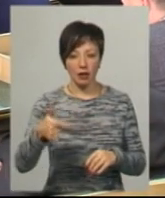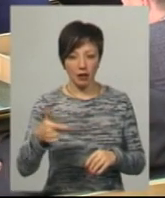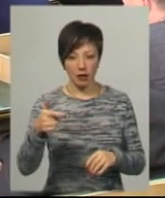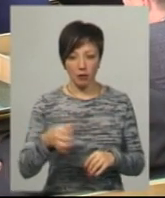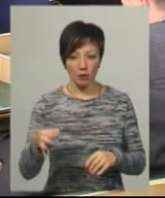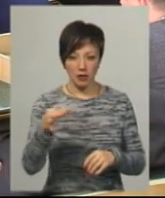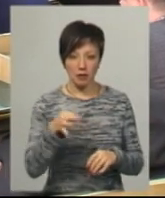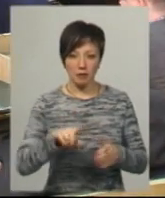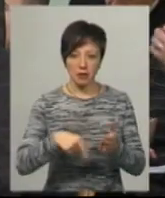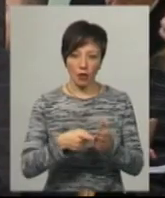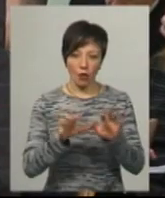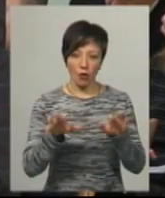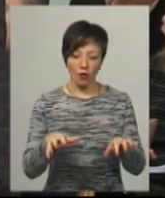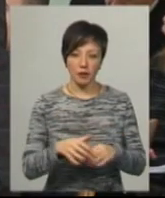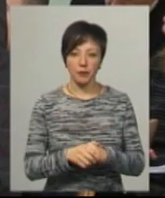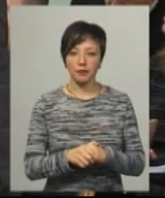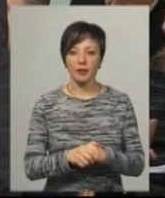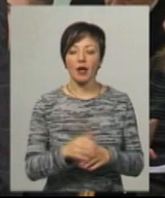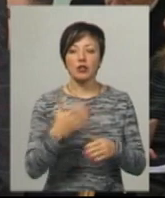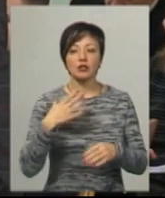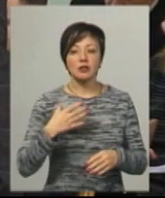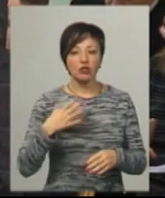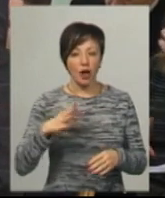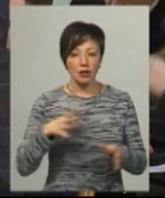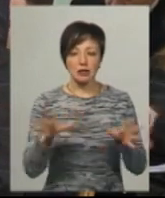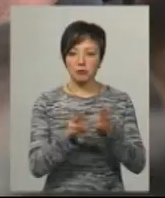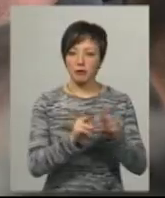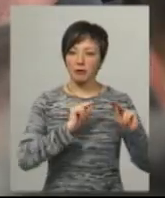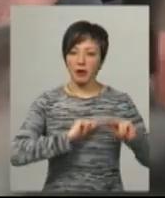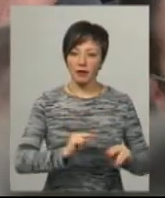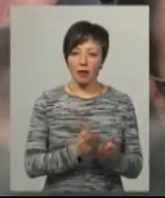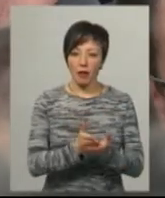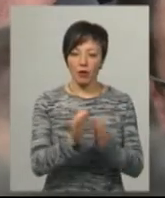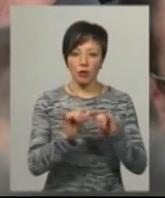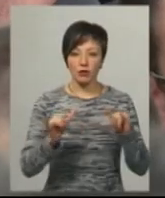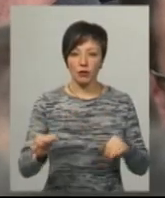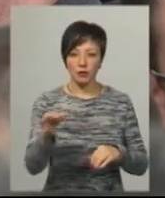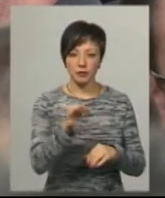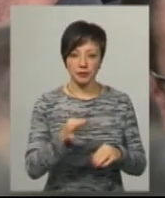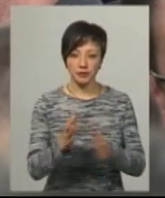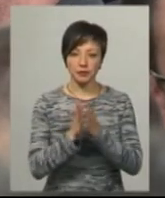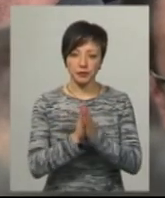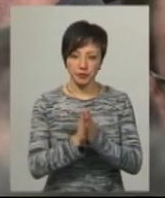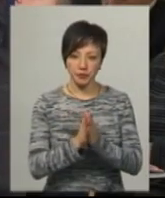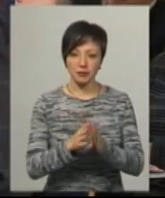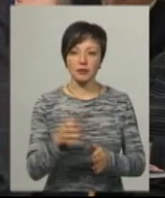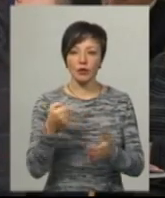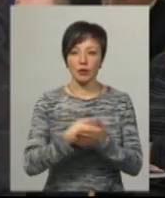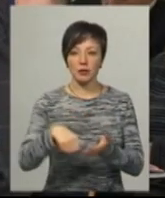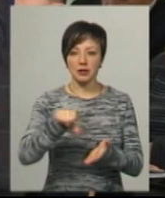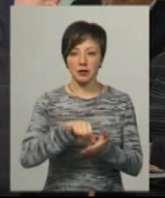Хмельниччини та міські голови. Від метра габінета очікують співпраці у напрямку розвитку Хмельниччини та висловлюють свої прохання до представника президента.